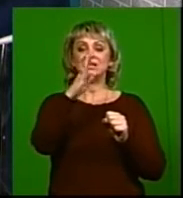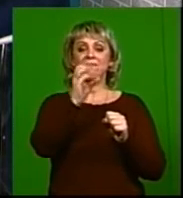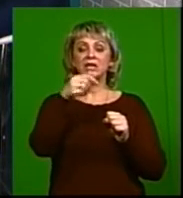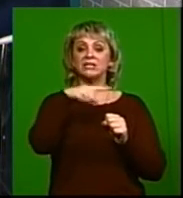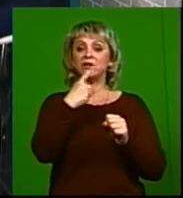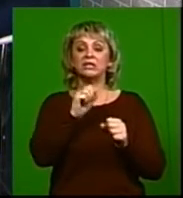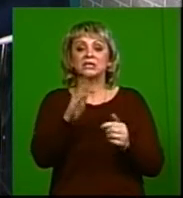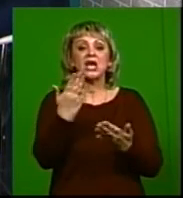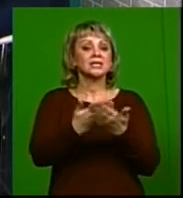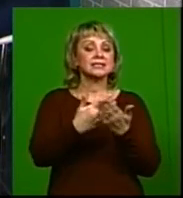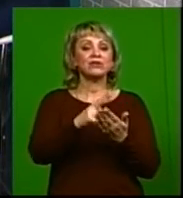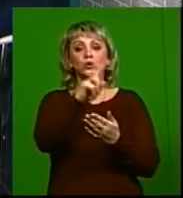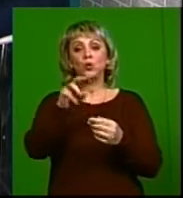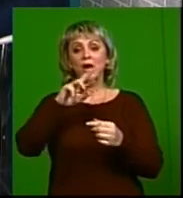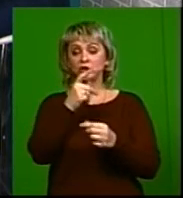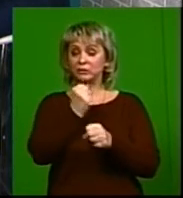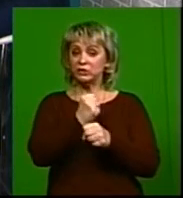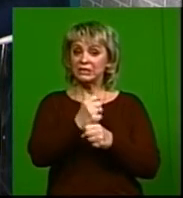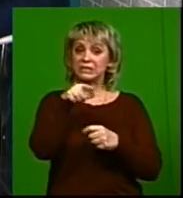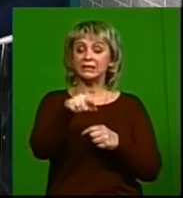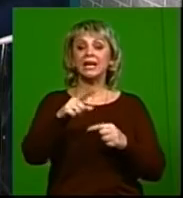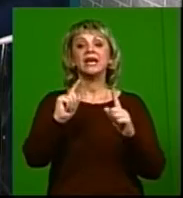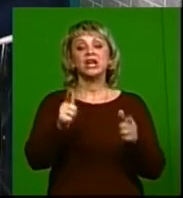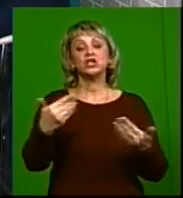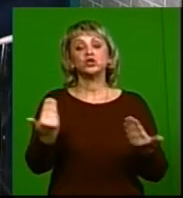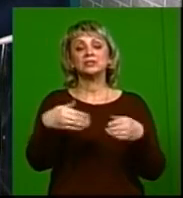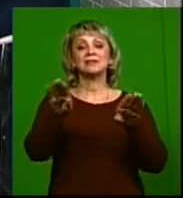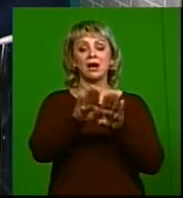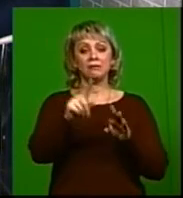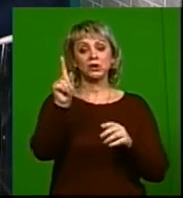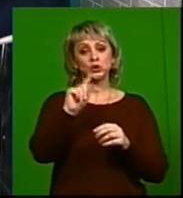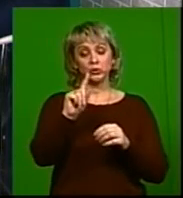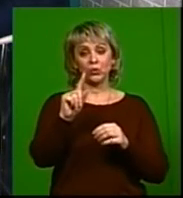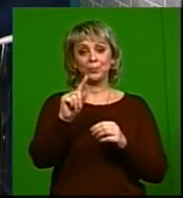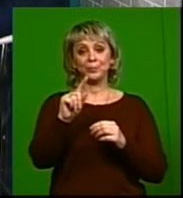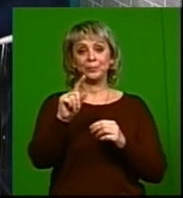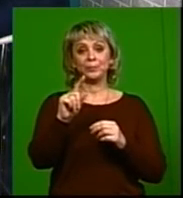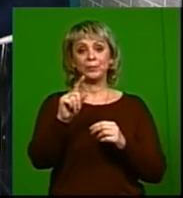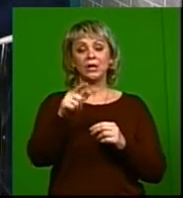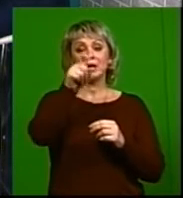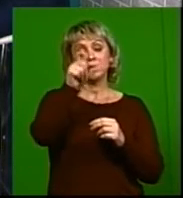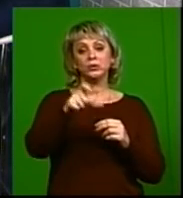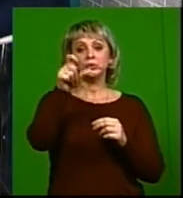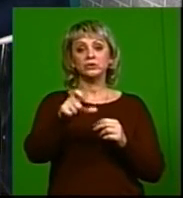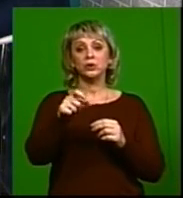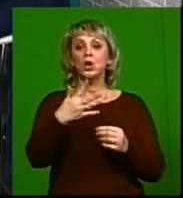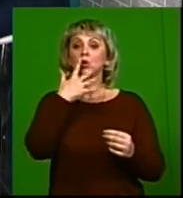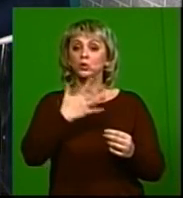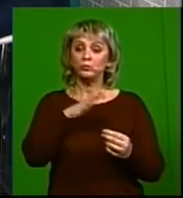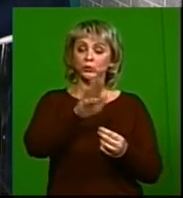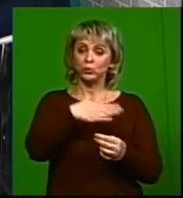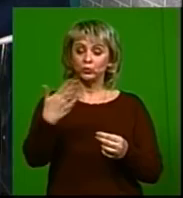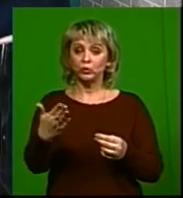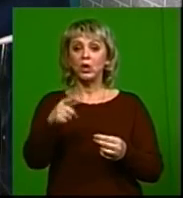советы кто-то неправильные даёт. Реальность жизни, она такова же сегодня, что люди любят друг друга,